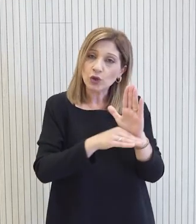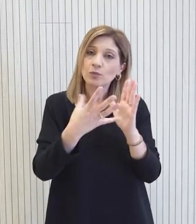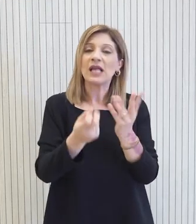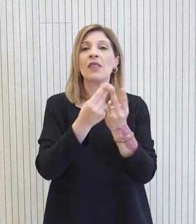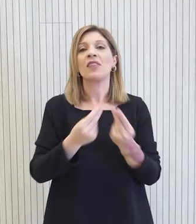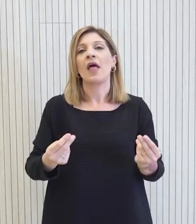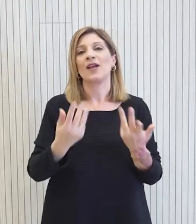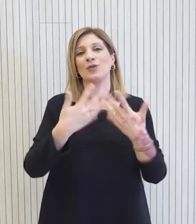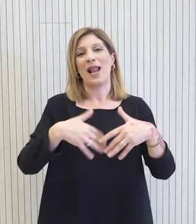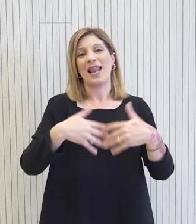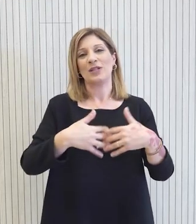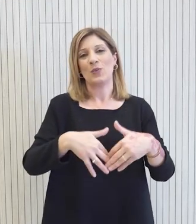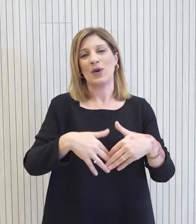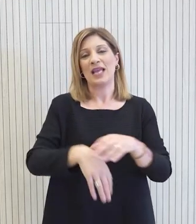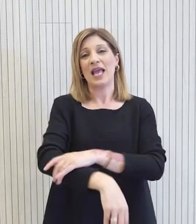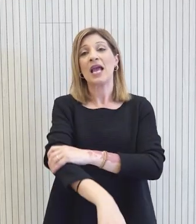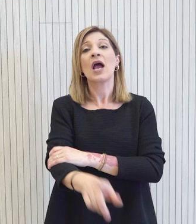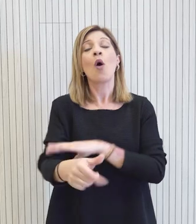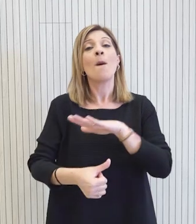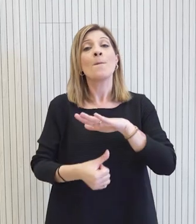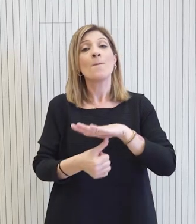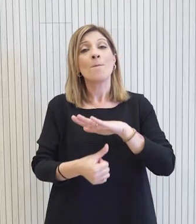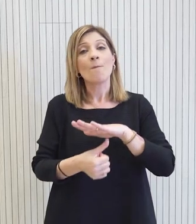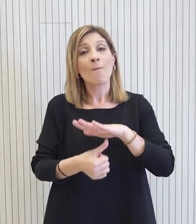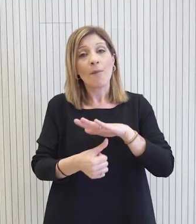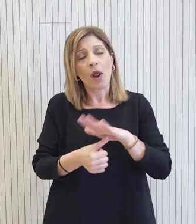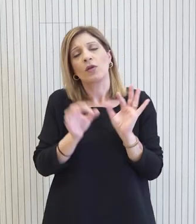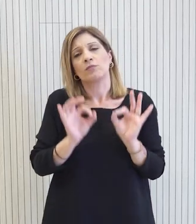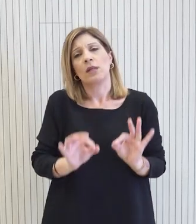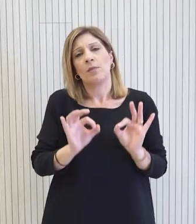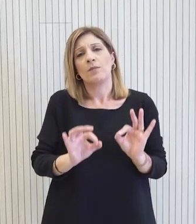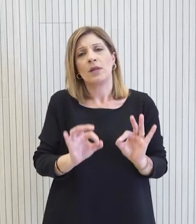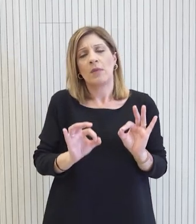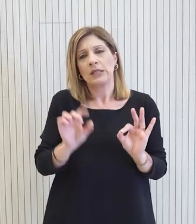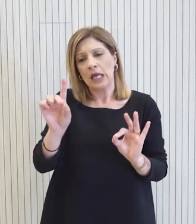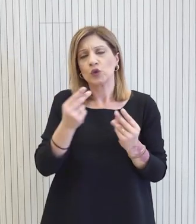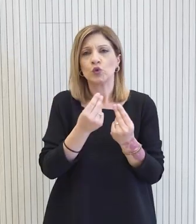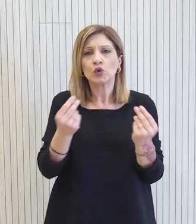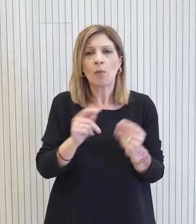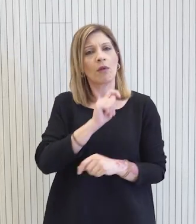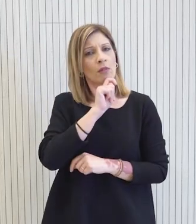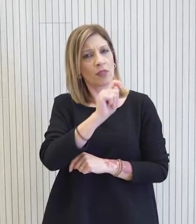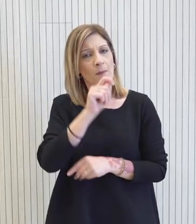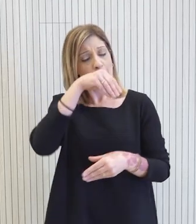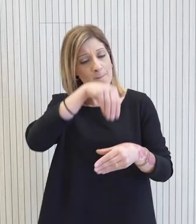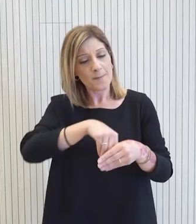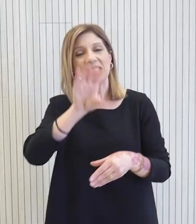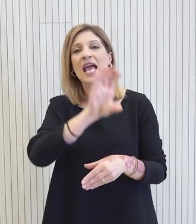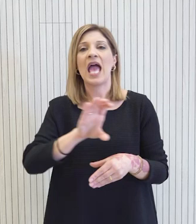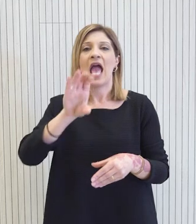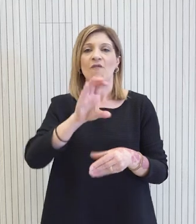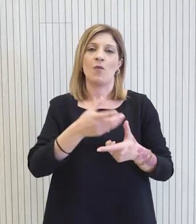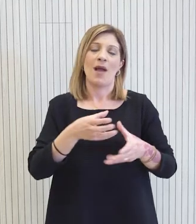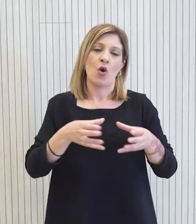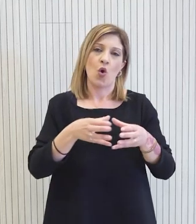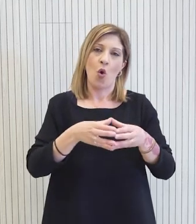οποίες διέκουν τον τρόπο λειτουργία τους Ο Πρόεδρος της Δημοκρατίας όπως κάνει πάντοτε άλλωστε θα τοποθετηθεί εντός του Ευρωπαϊκού Λαϊκού